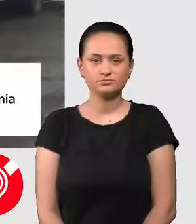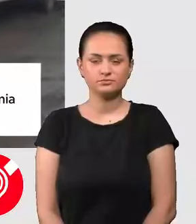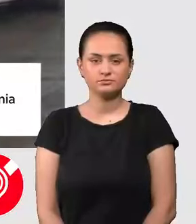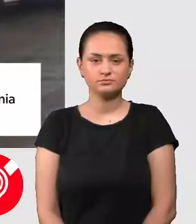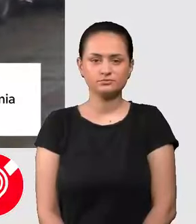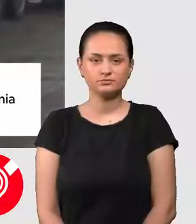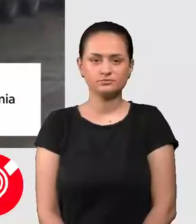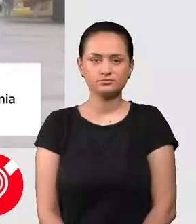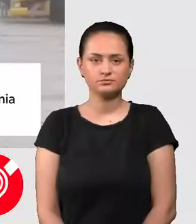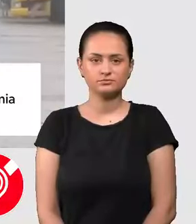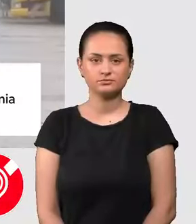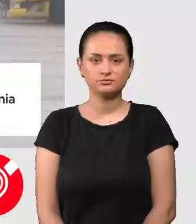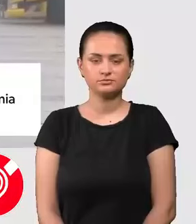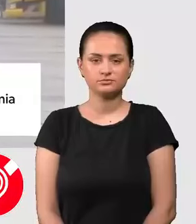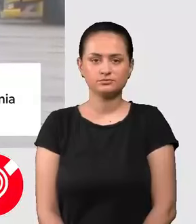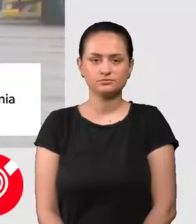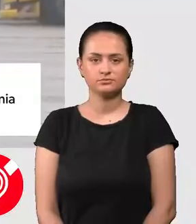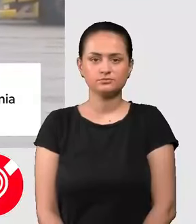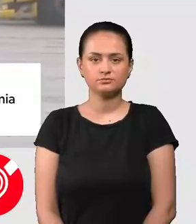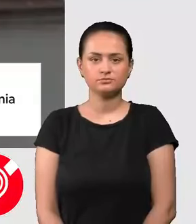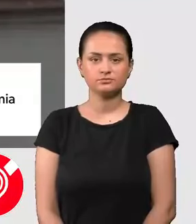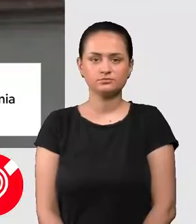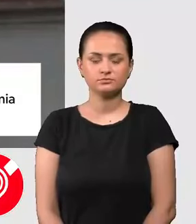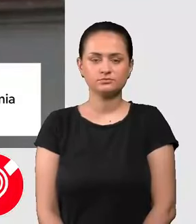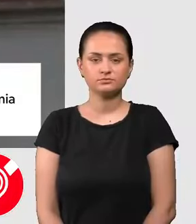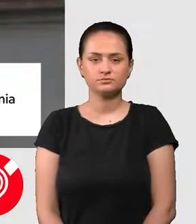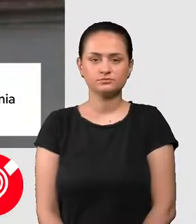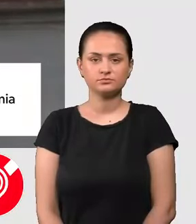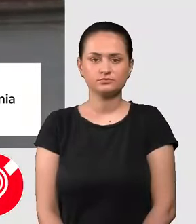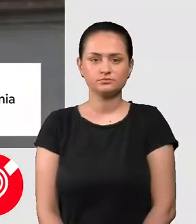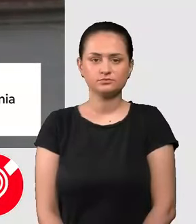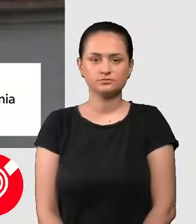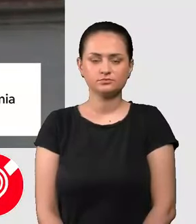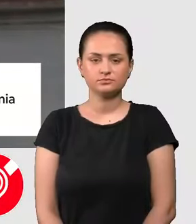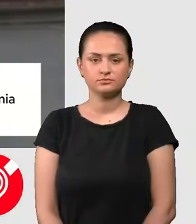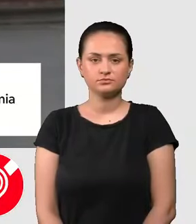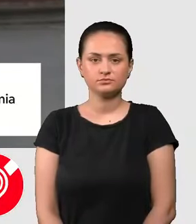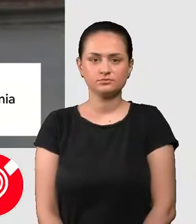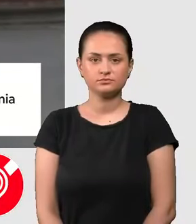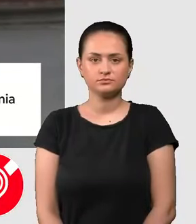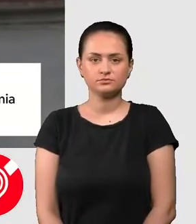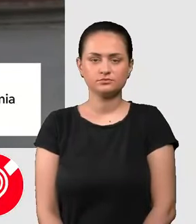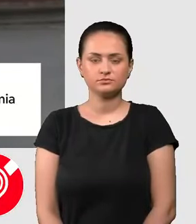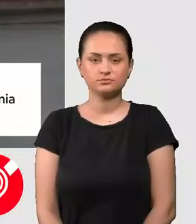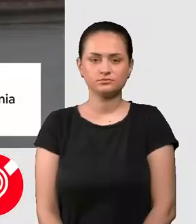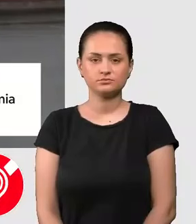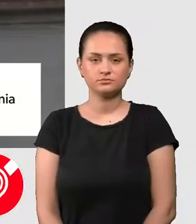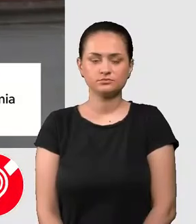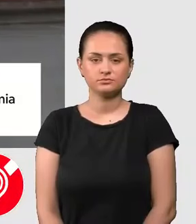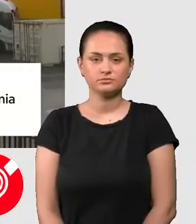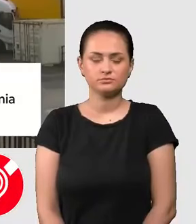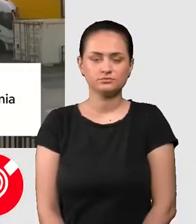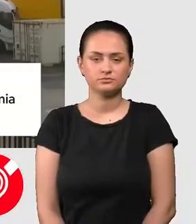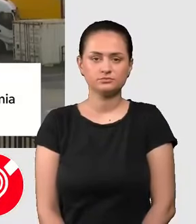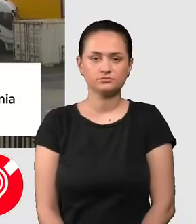Activitatea s-a crescut exponențial din 2022, adică exact atunci când Uniunea lua măsuri de represalii